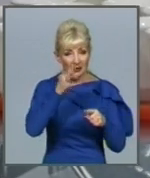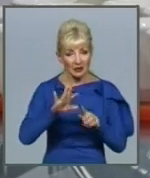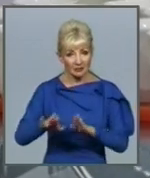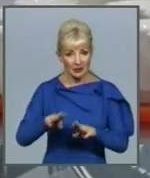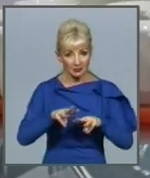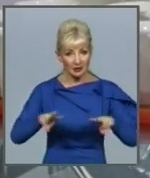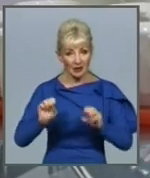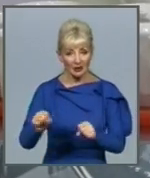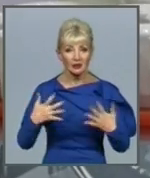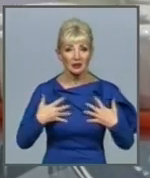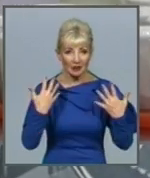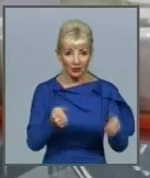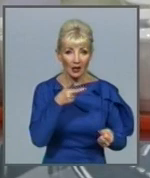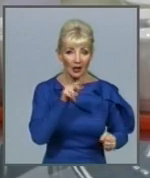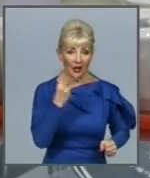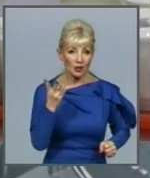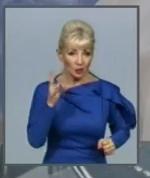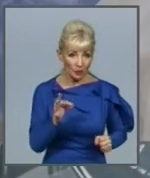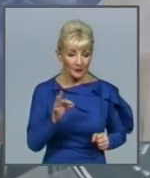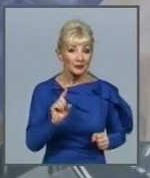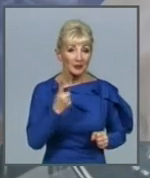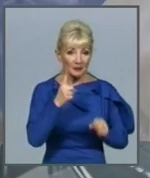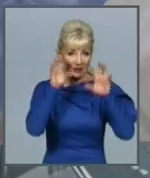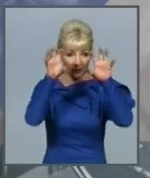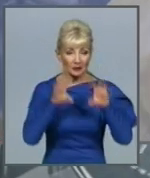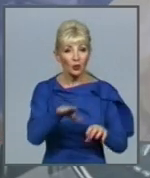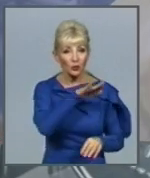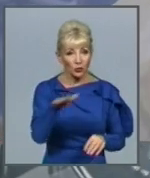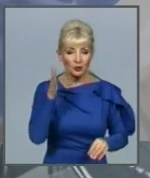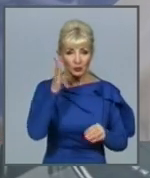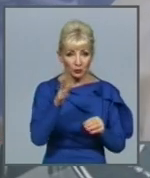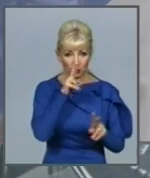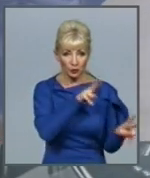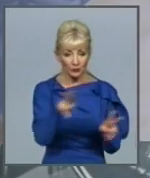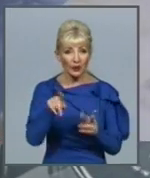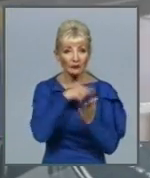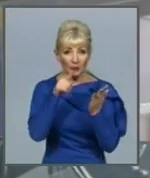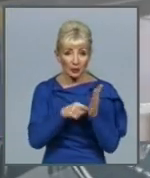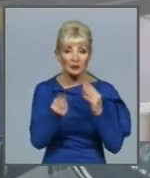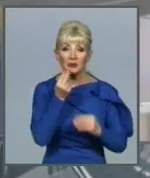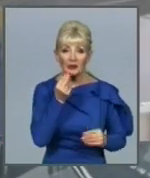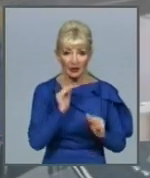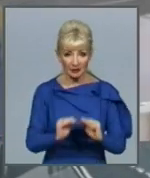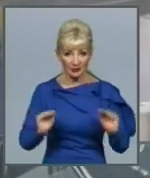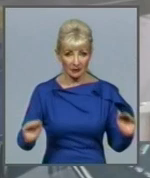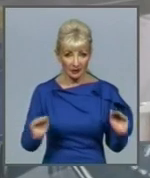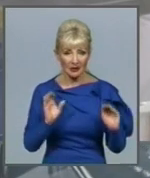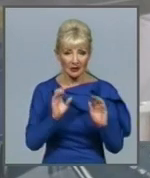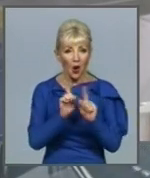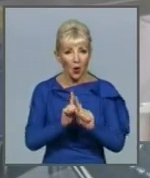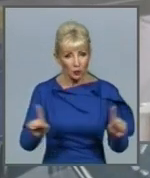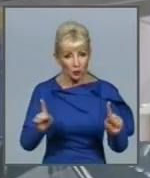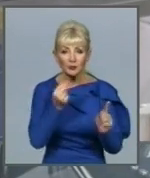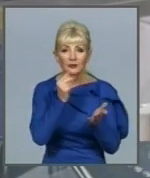Віктор Ляшко. Вперше на законодавчому рівні буде врегульовано питання щодо харчування дітей з особливими дієтичними потребами,